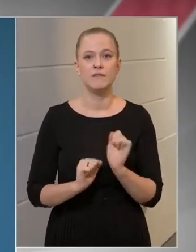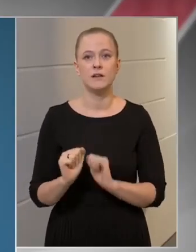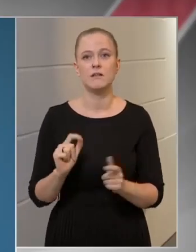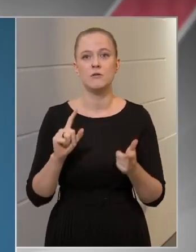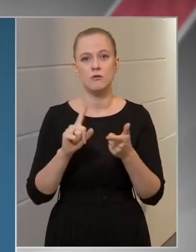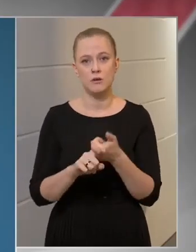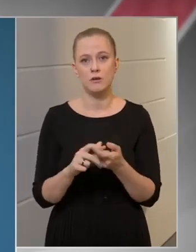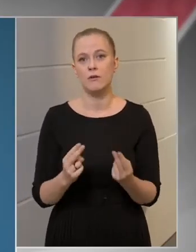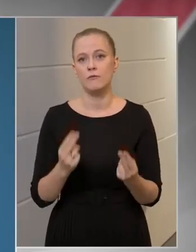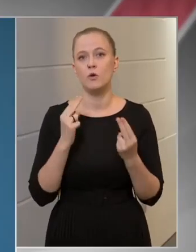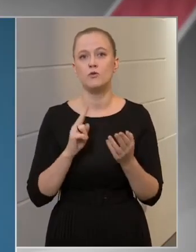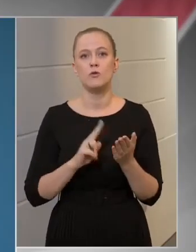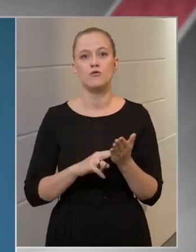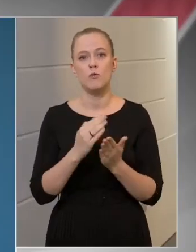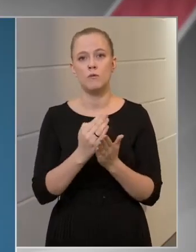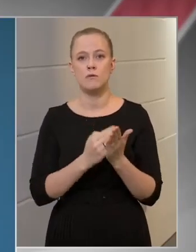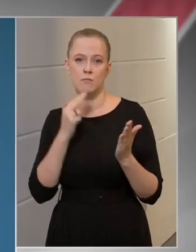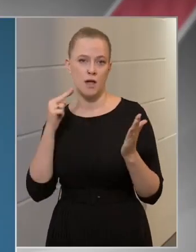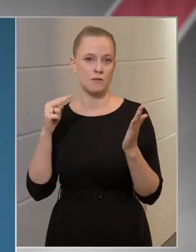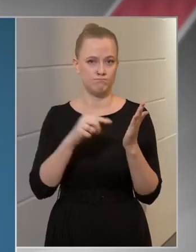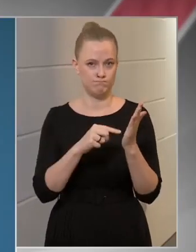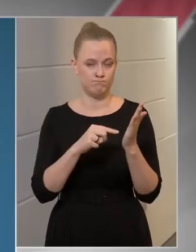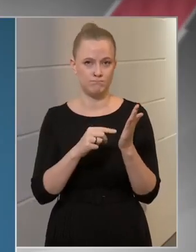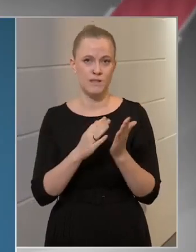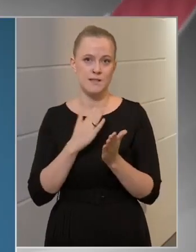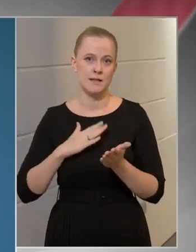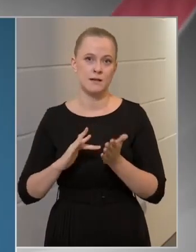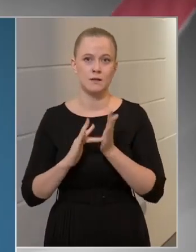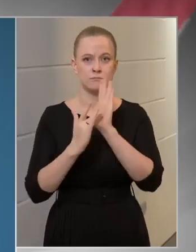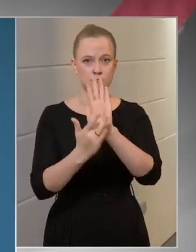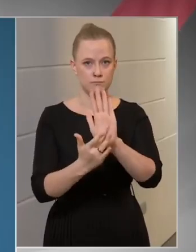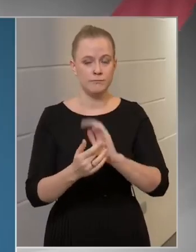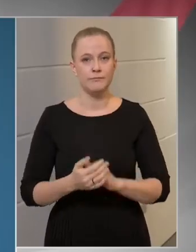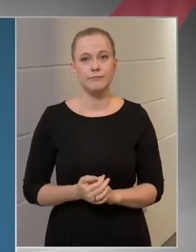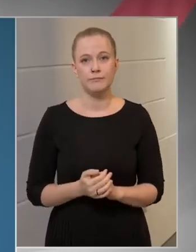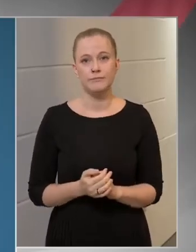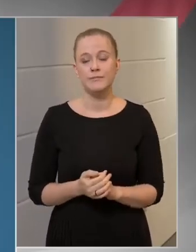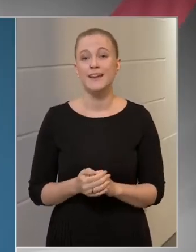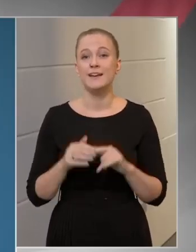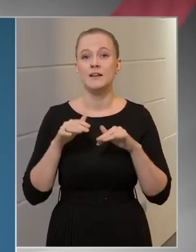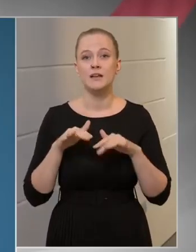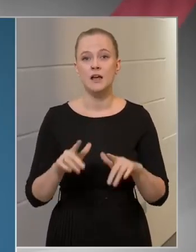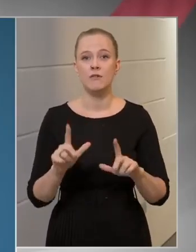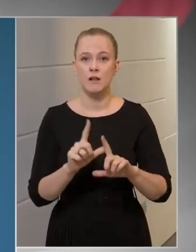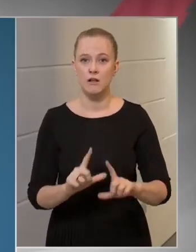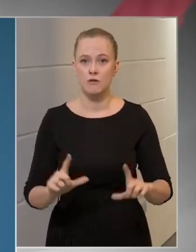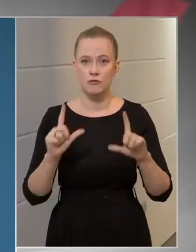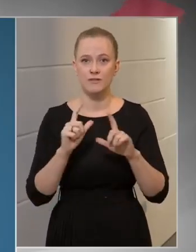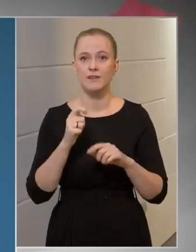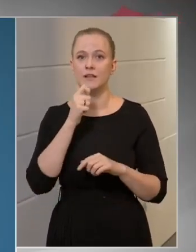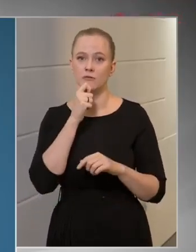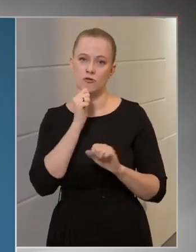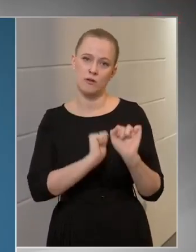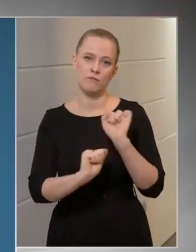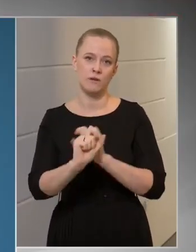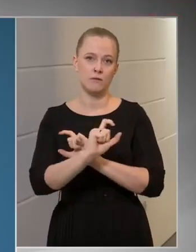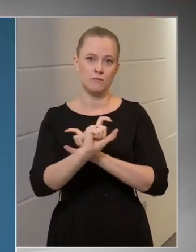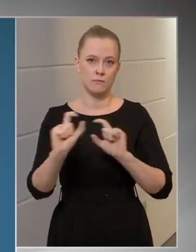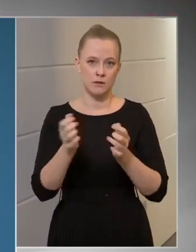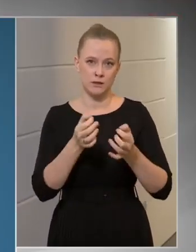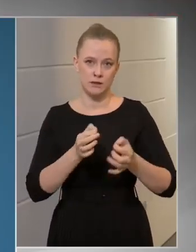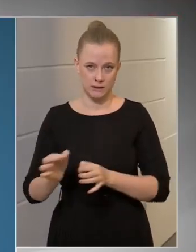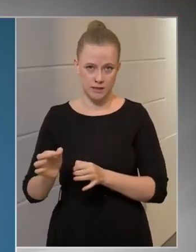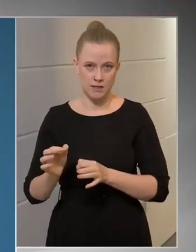összefüggésben egy fontos jogszabályra szeretném ráirányítani a figyelmet. Újabb a járvány lassítását és az idősek védelmét szolgáló